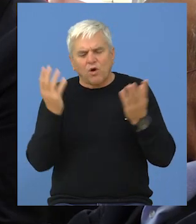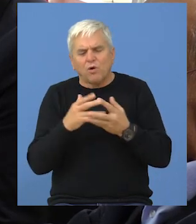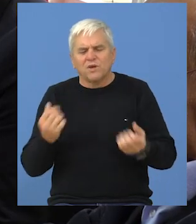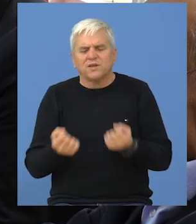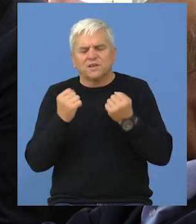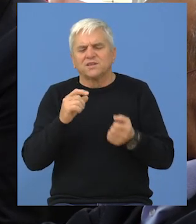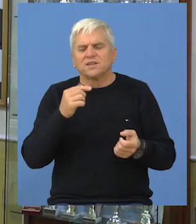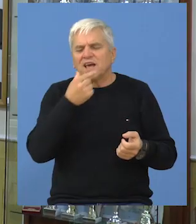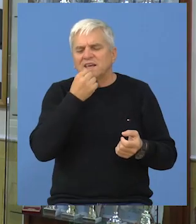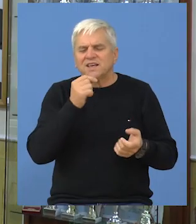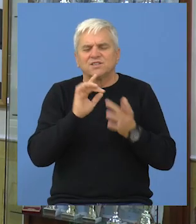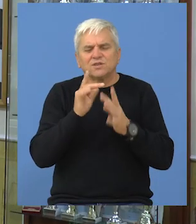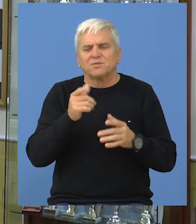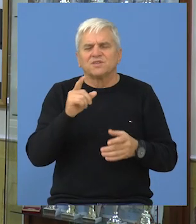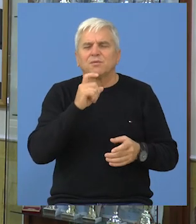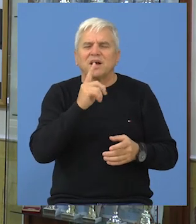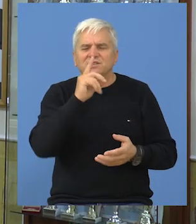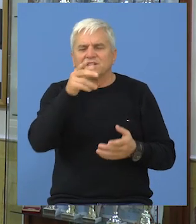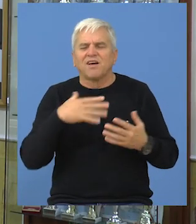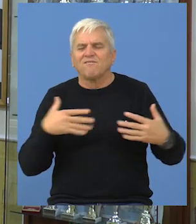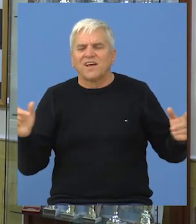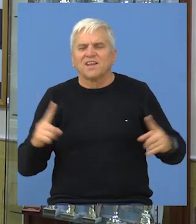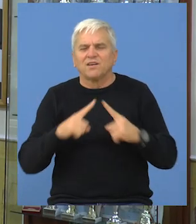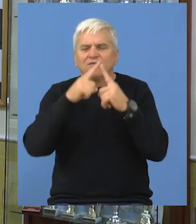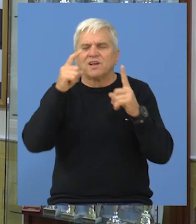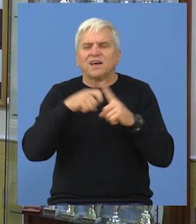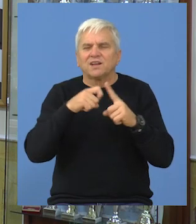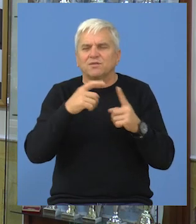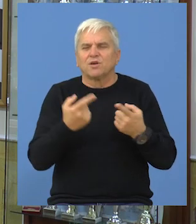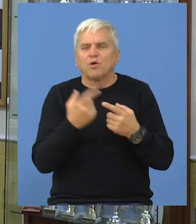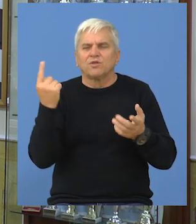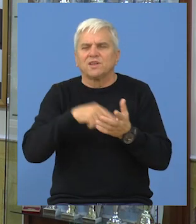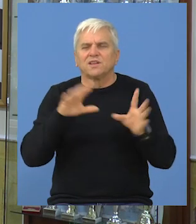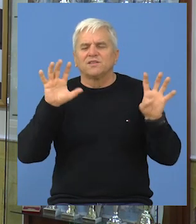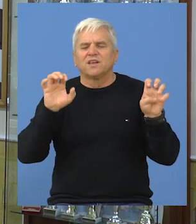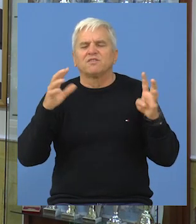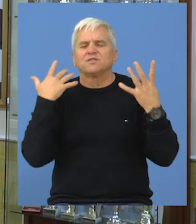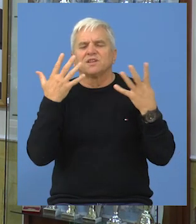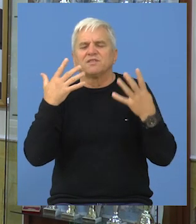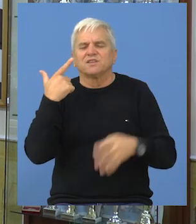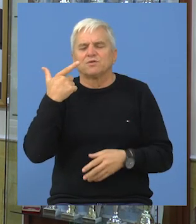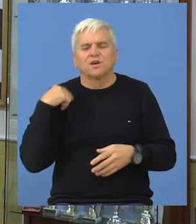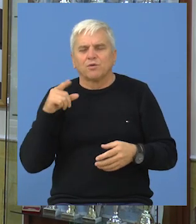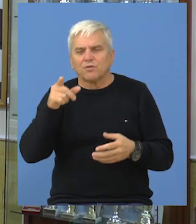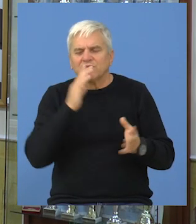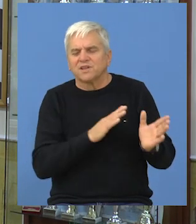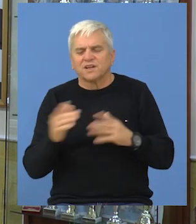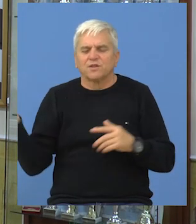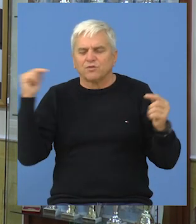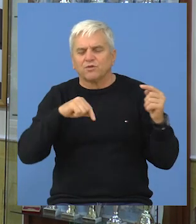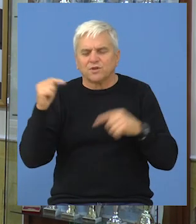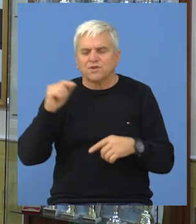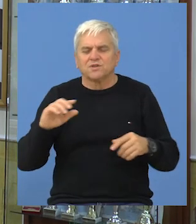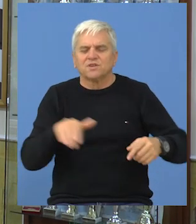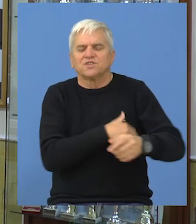jedno od najkompleksnijih jezičkih takmičenja u Mađarskoj. Na veliko finale Karpatije od 1992. godine